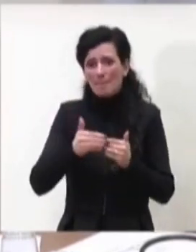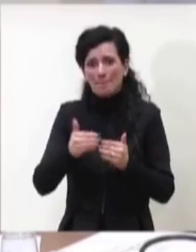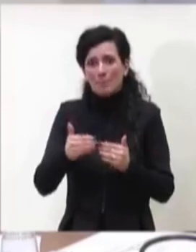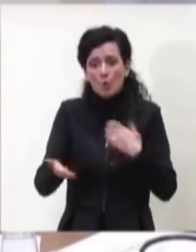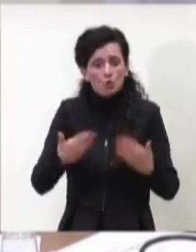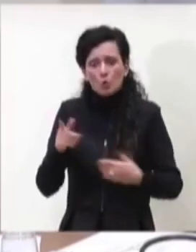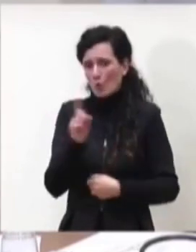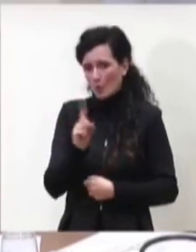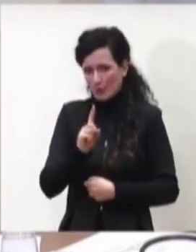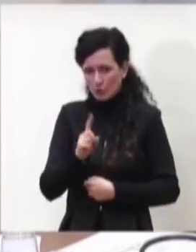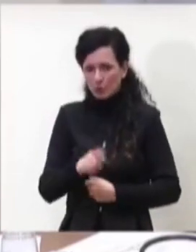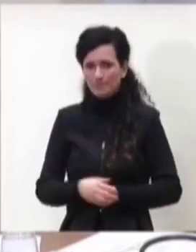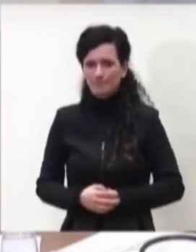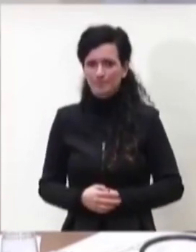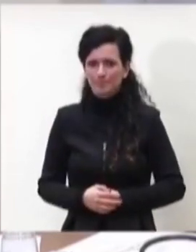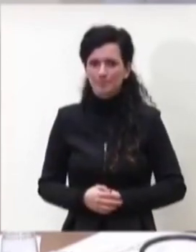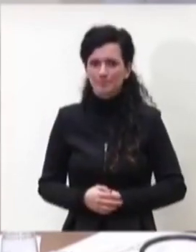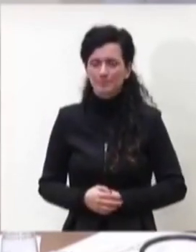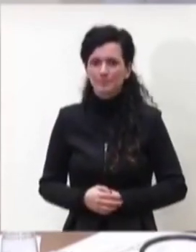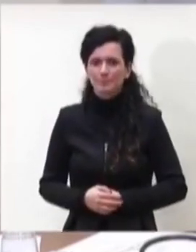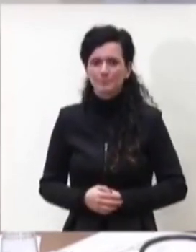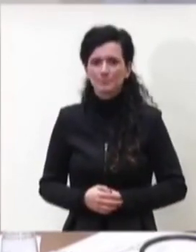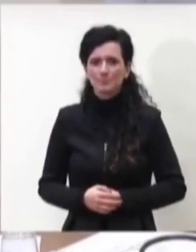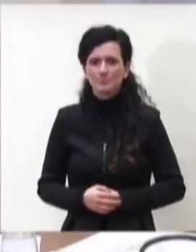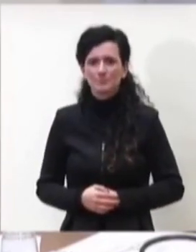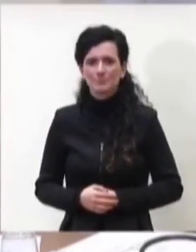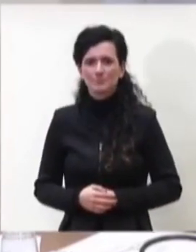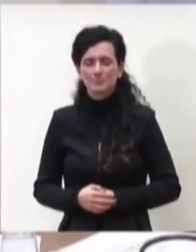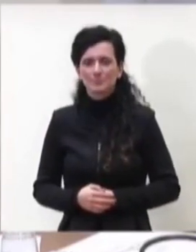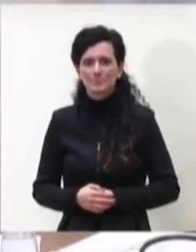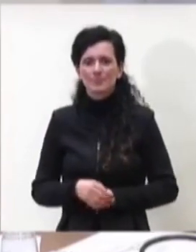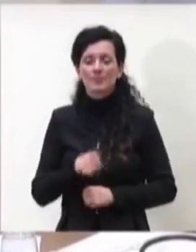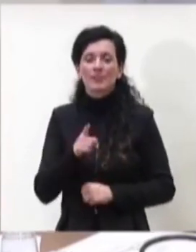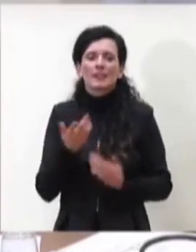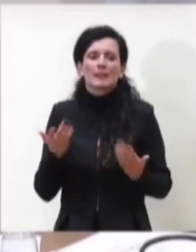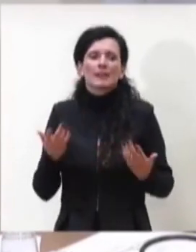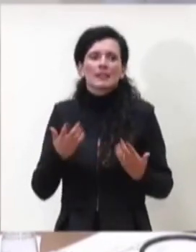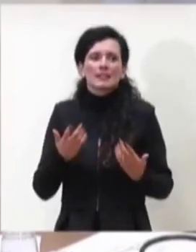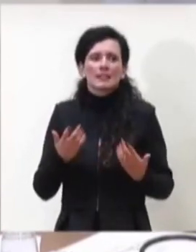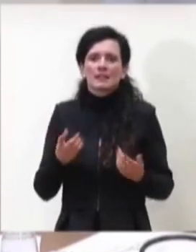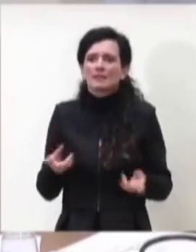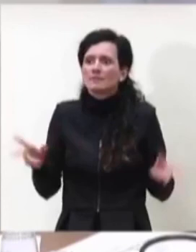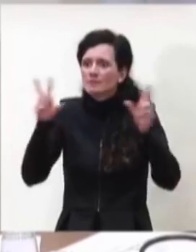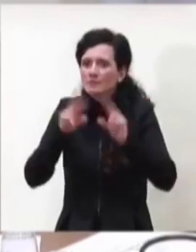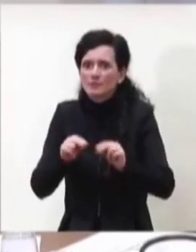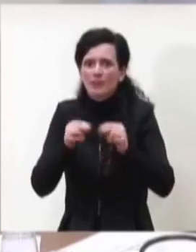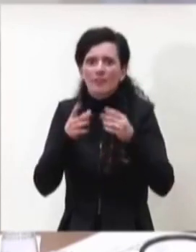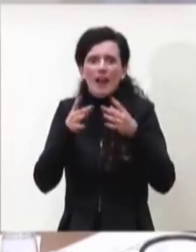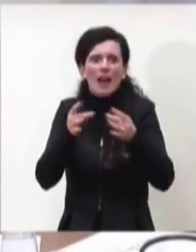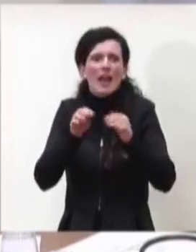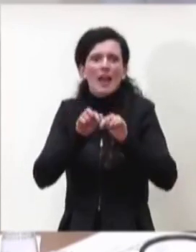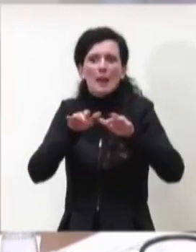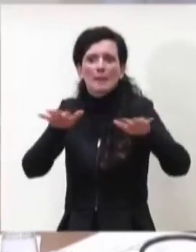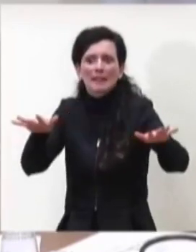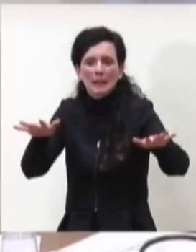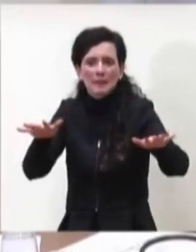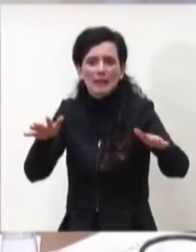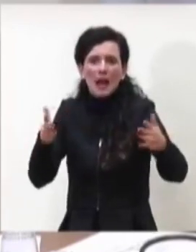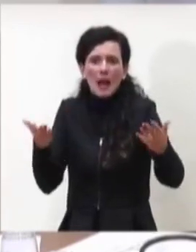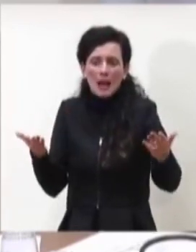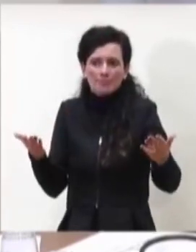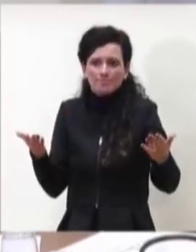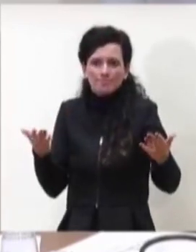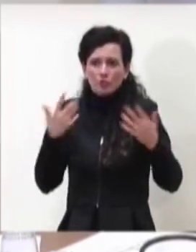per quanto riguarda la ripresa dell'epidemia siamo in un momento mi sembra che già l'altra settimana abbiamo detto